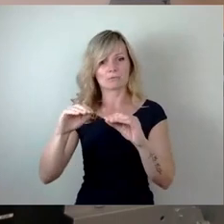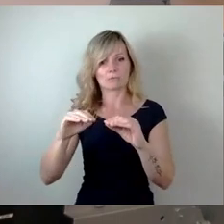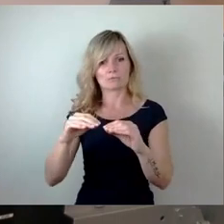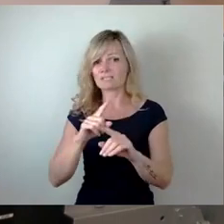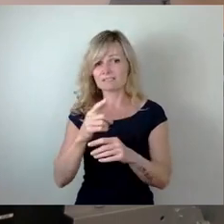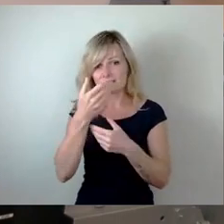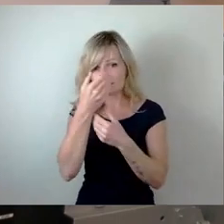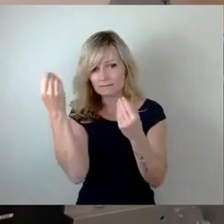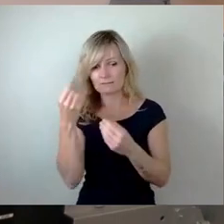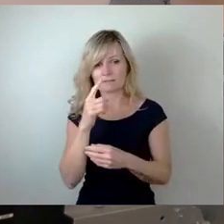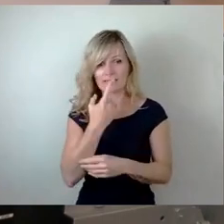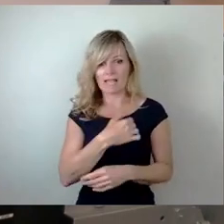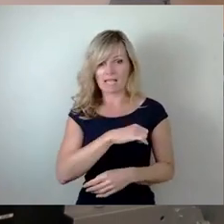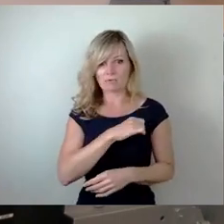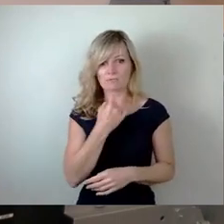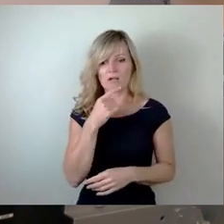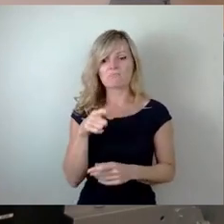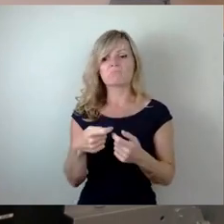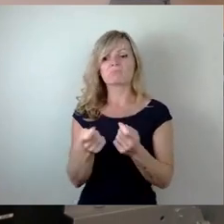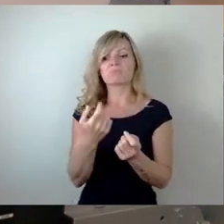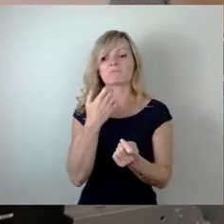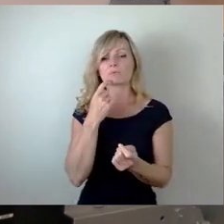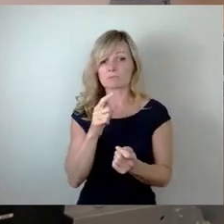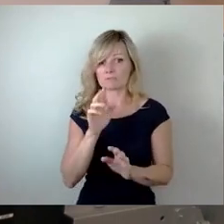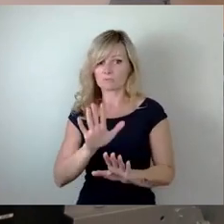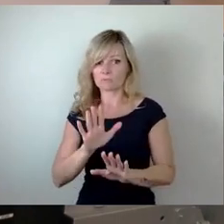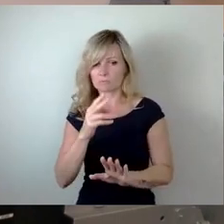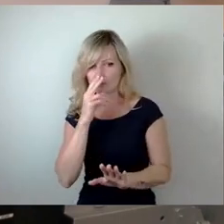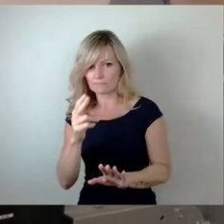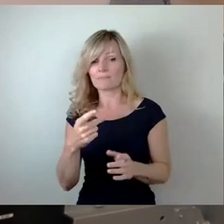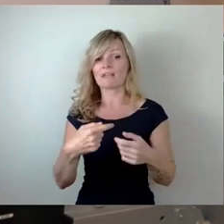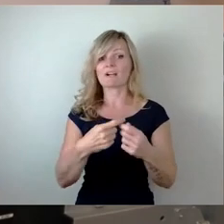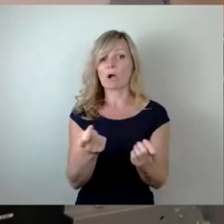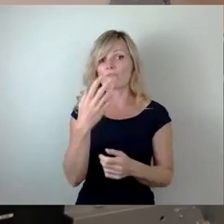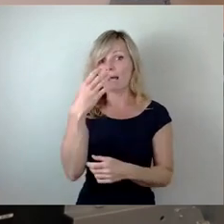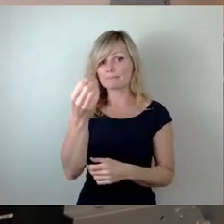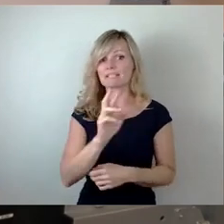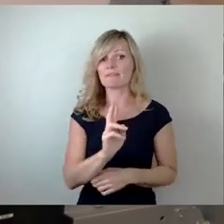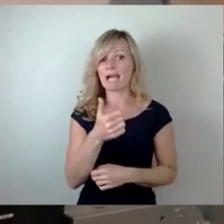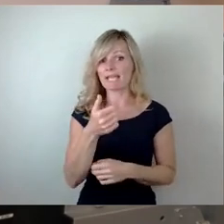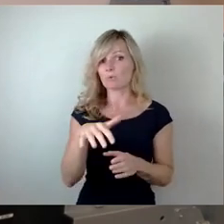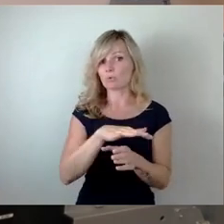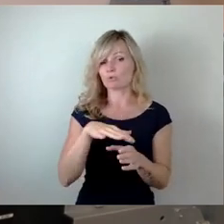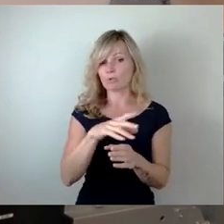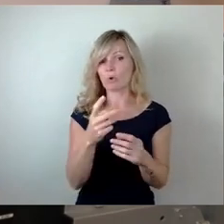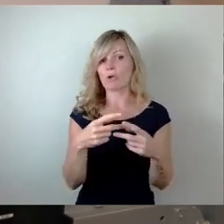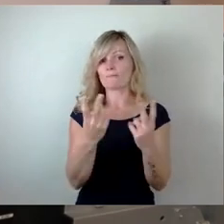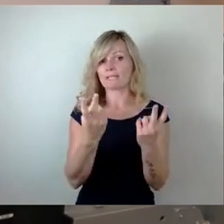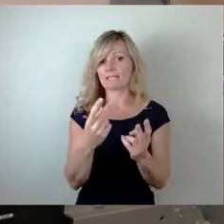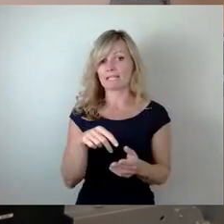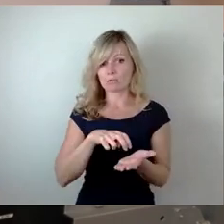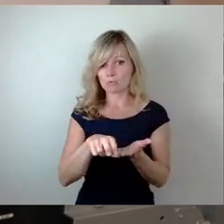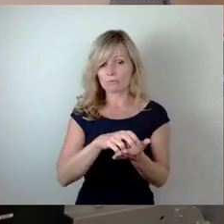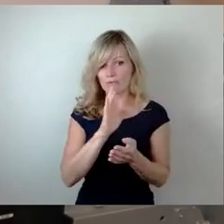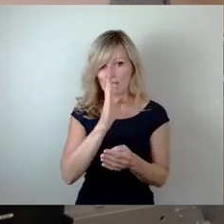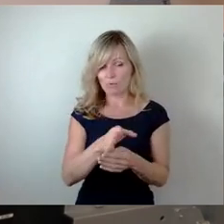Verkaufsabsichten hegen. Aktuell betrifft es Verkaufsabsichten ein Grundstück, welches der öffentlichen Zuwägung in den Kleingartenpark